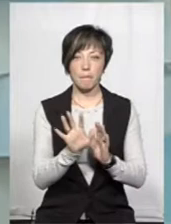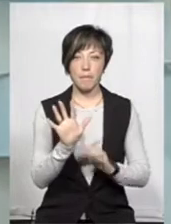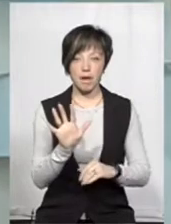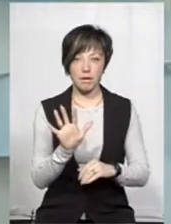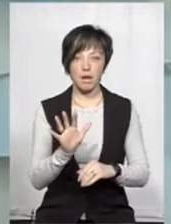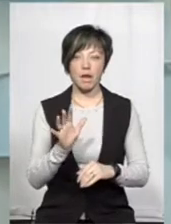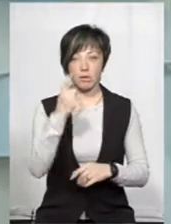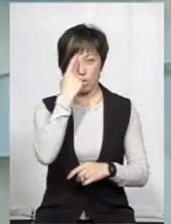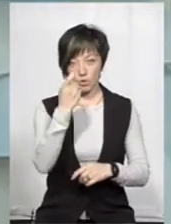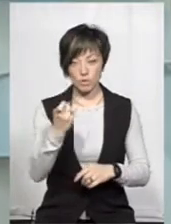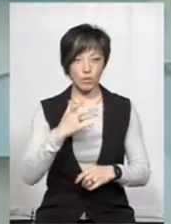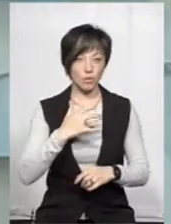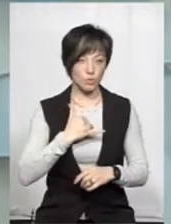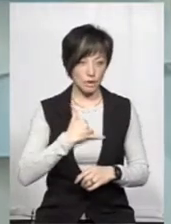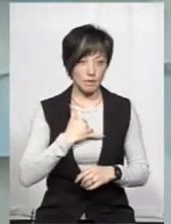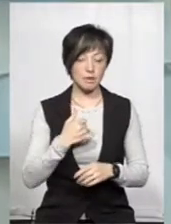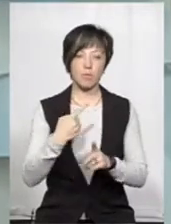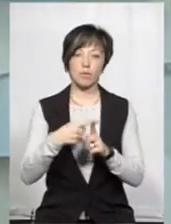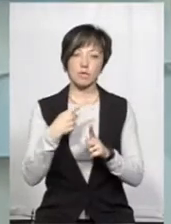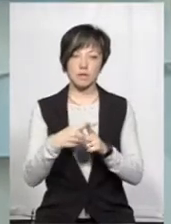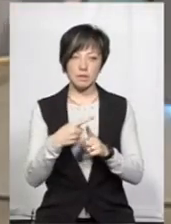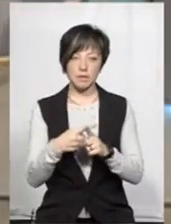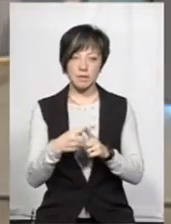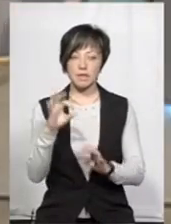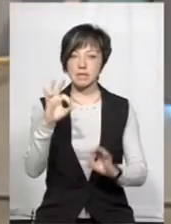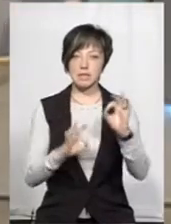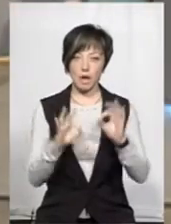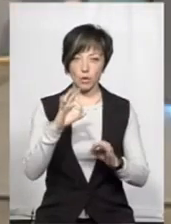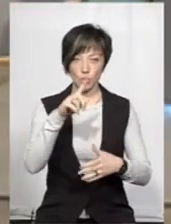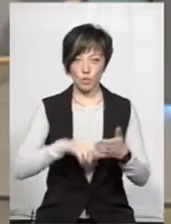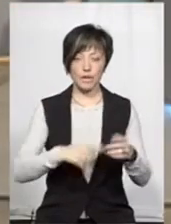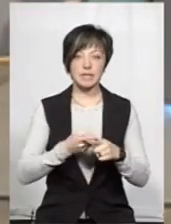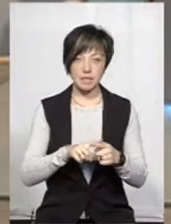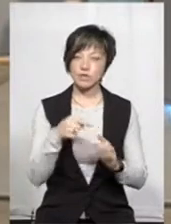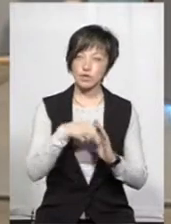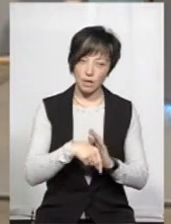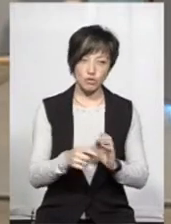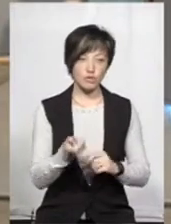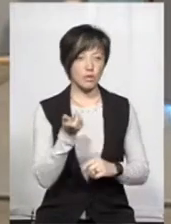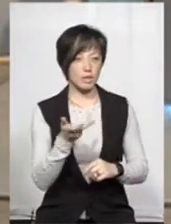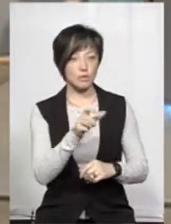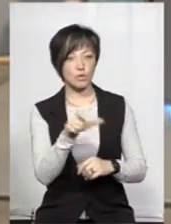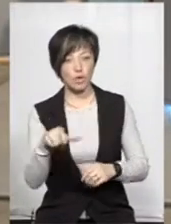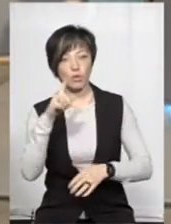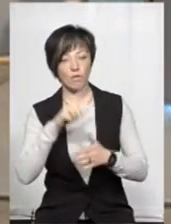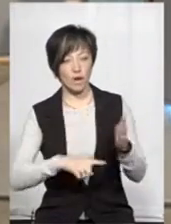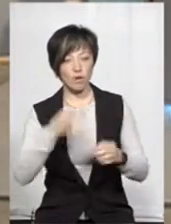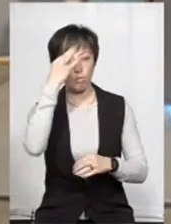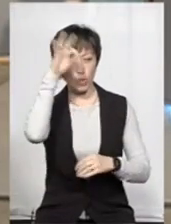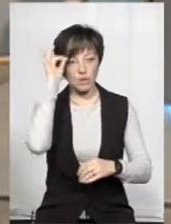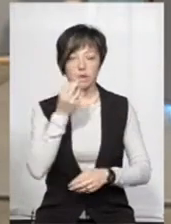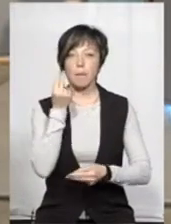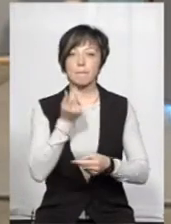тому що я хочу навласити на тому, що в нас позитивне сальдо довіри. А це означає, що кількість людей, які довіряють поліції,